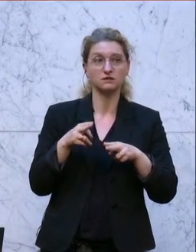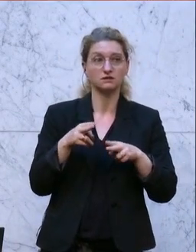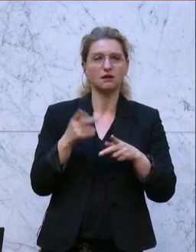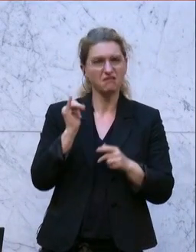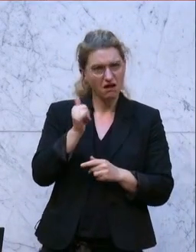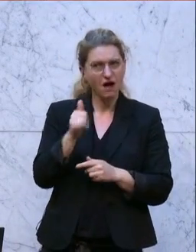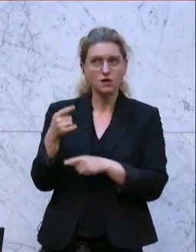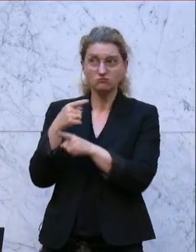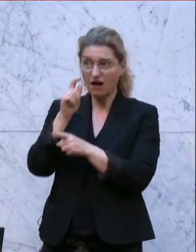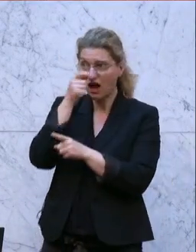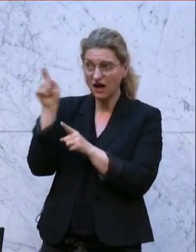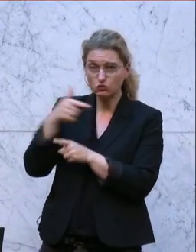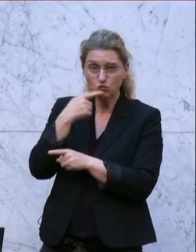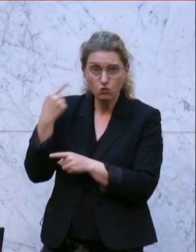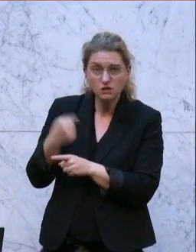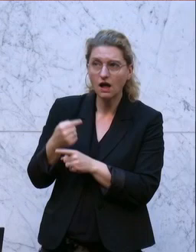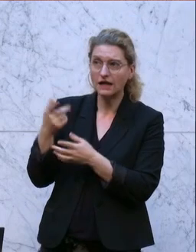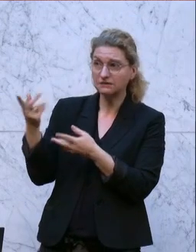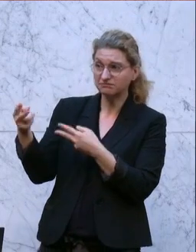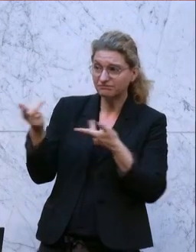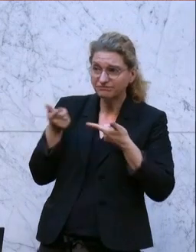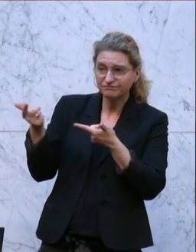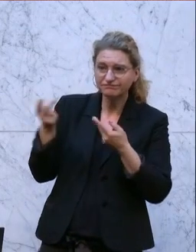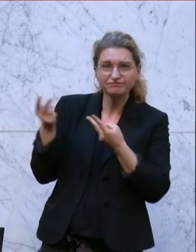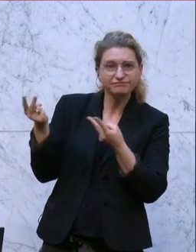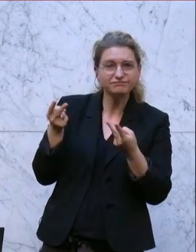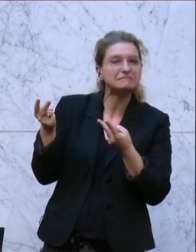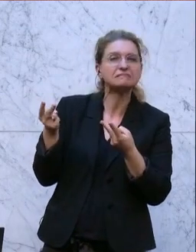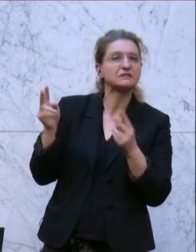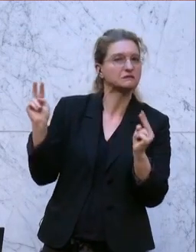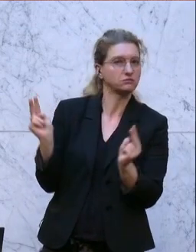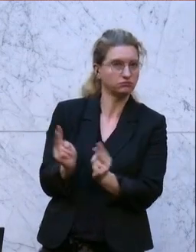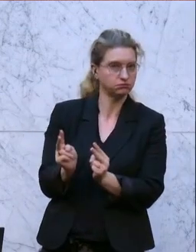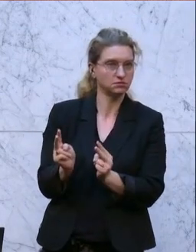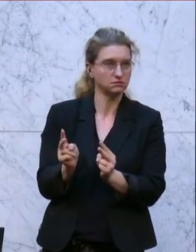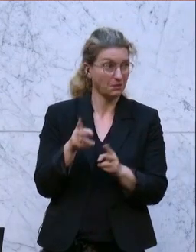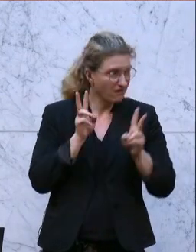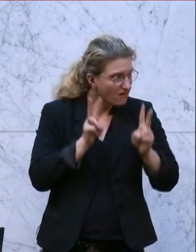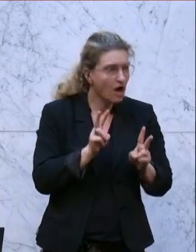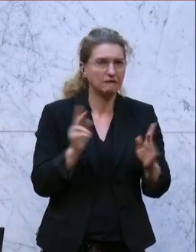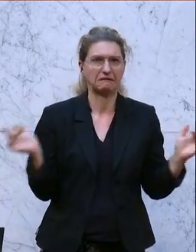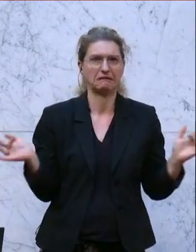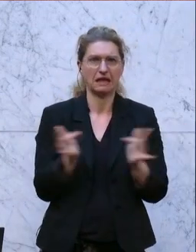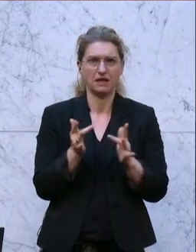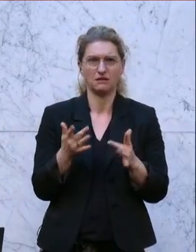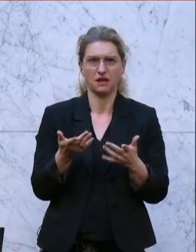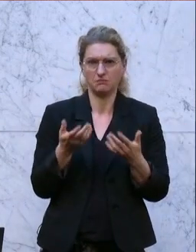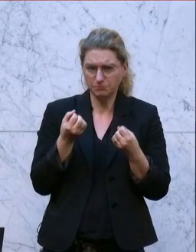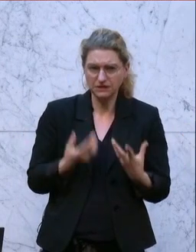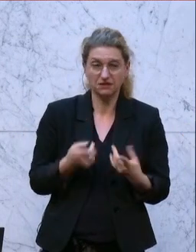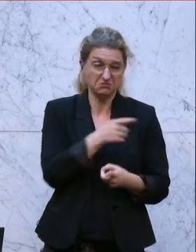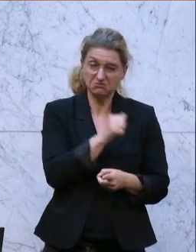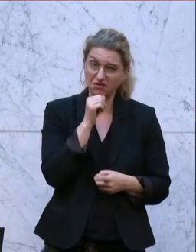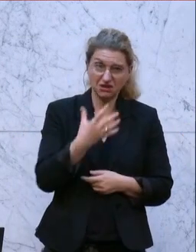Russlandgas nicht mehr in diesem Ausmaß haben werden. Und genau das Gegenteil ist der Fall. Sie haben das nicht zusammengebracht.